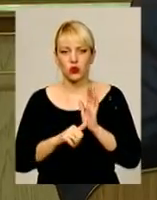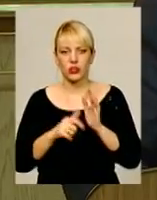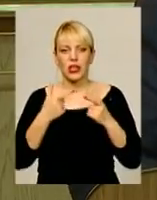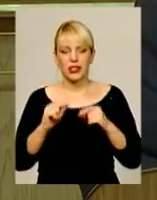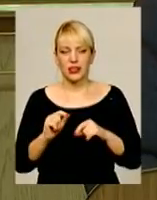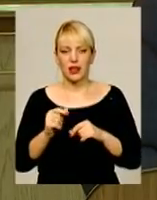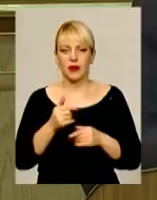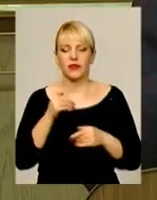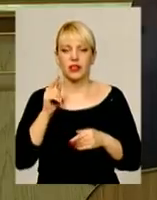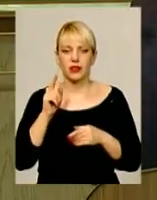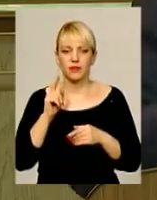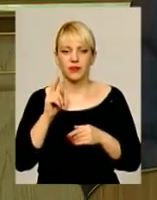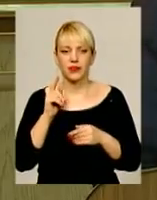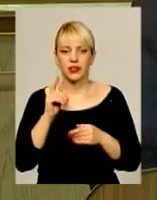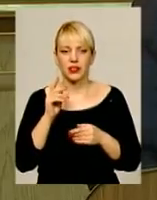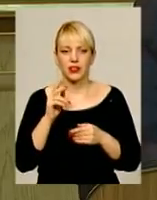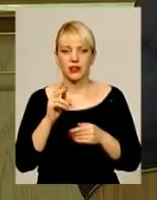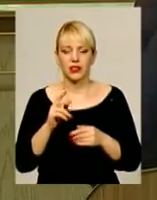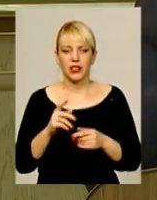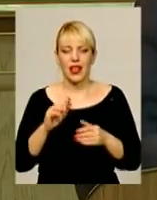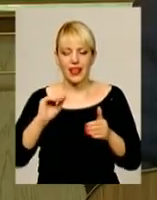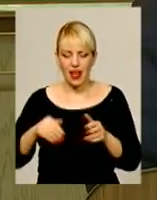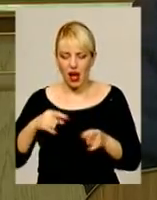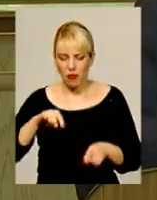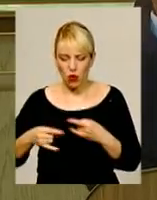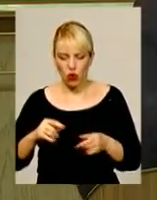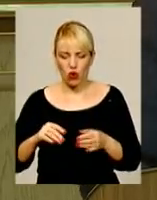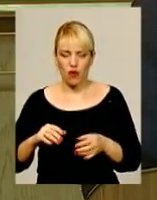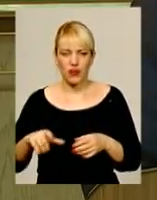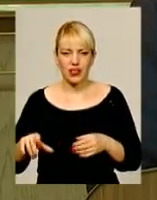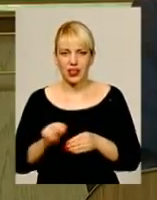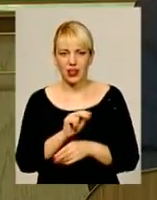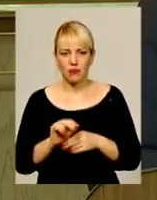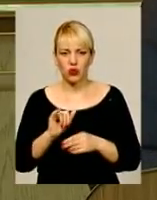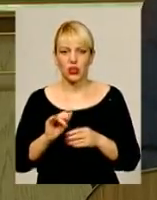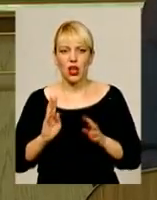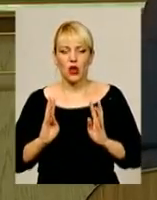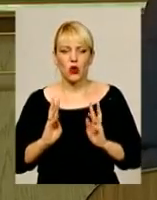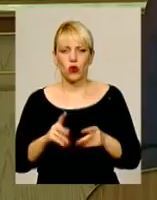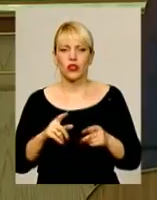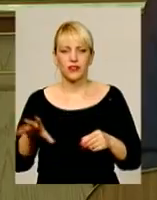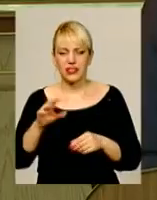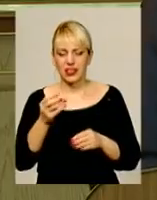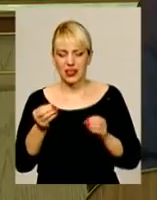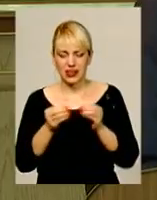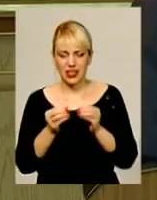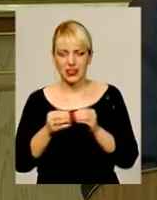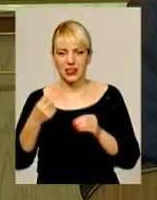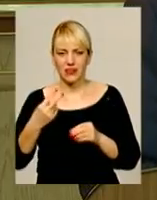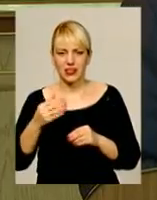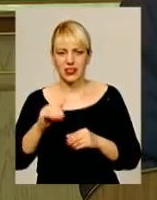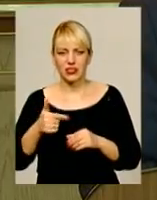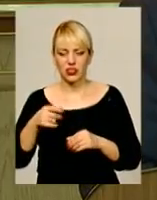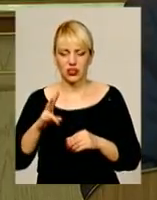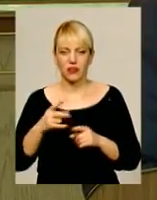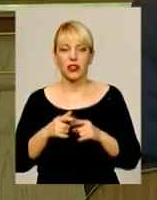Де ми там робимо і ямковий ремонт, і підсипка вулиць, і огорожі, все куди не треба, де по 10, 15, 20 тисяч